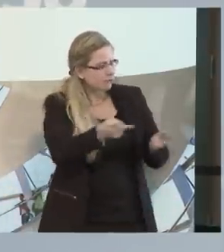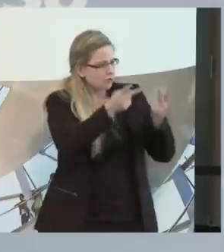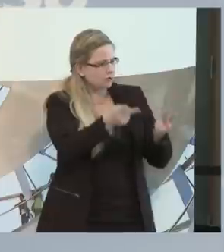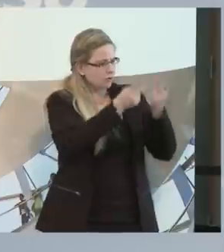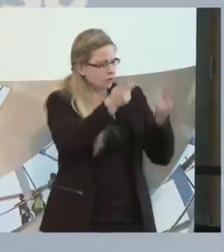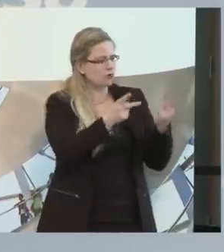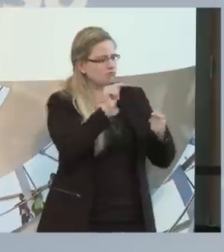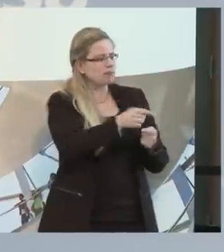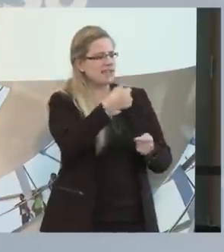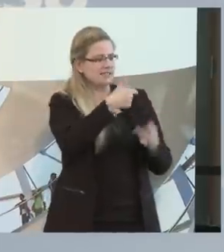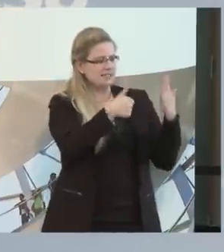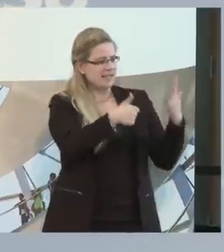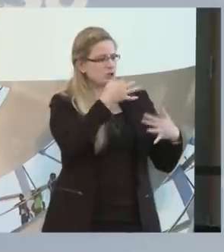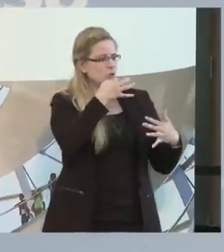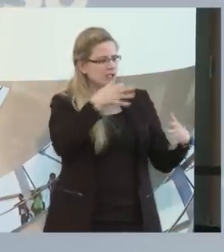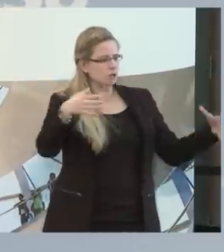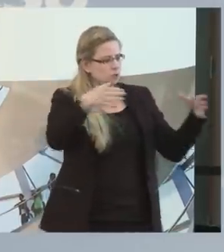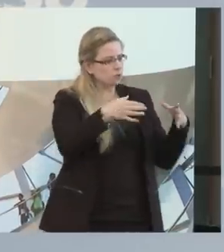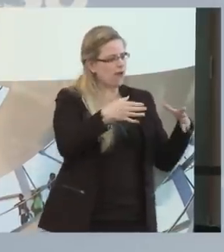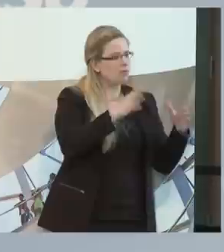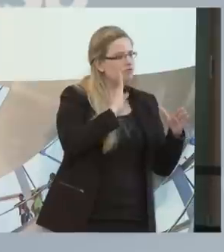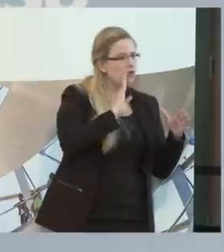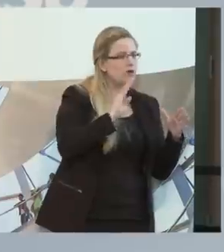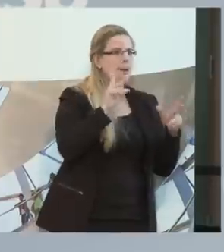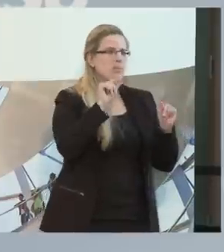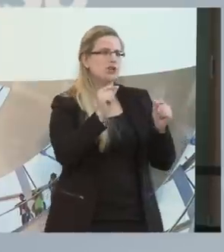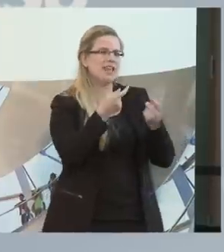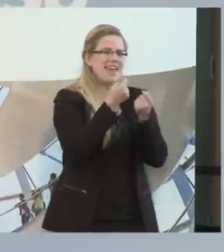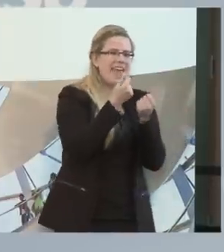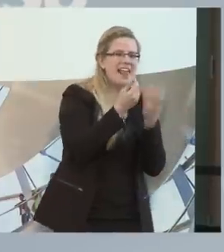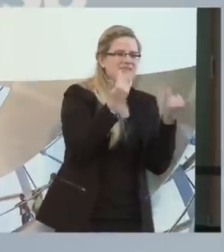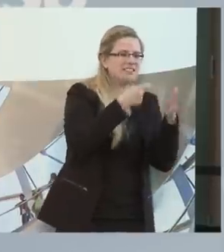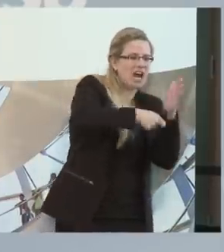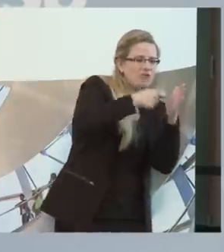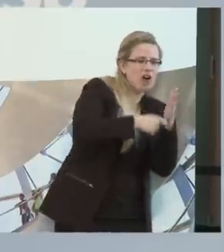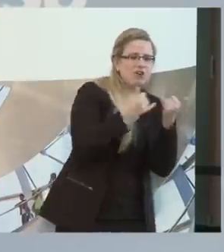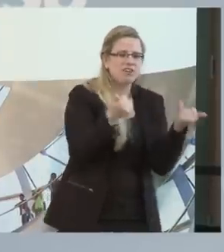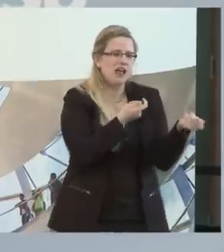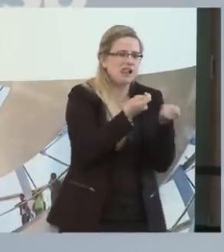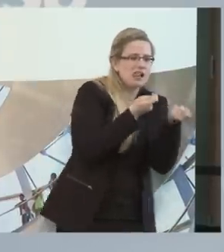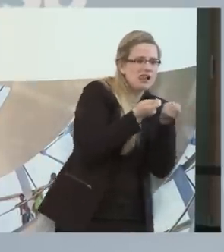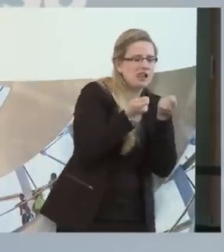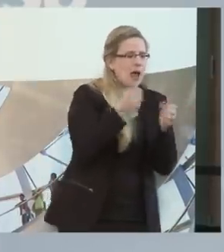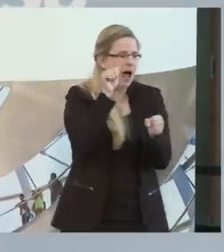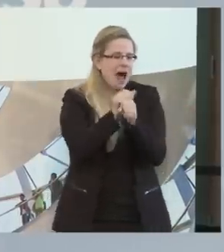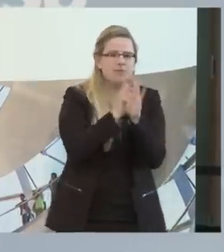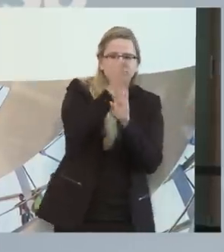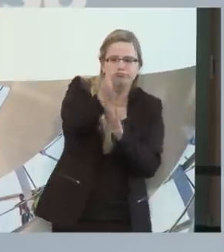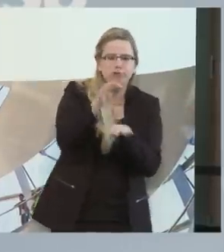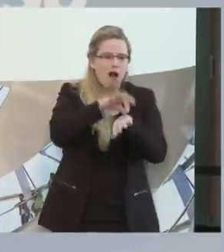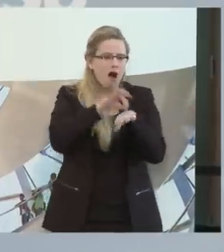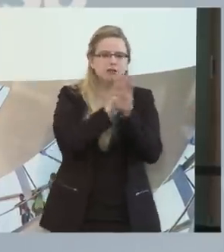zusammen leben. Da geht es darum, wie gehe ich mit Geld um, was kaufe ich ein, wie koche ich, Behördengänge, Arztbesuche,